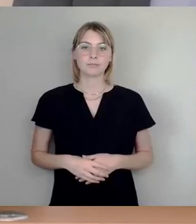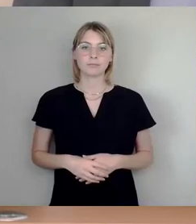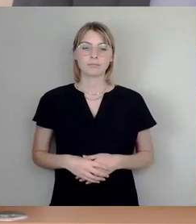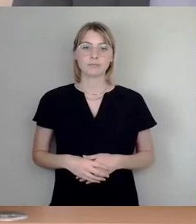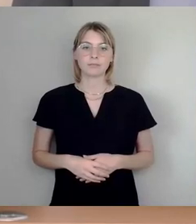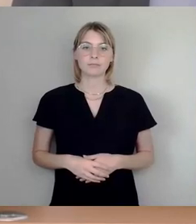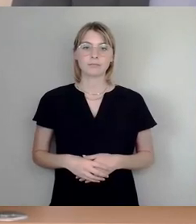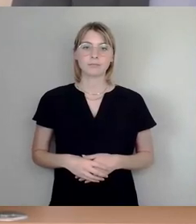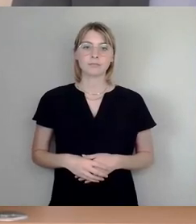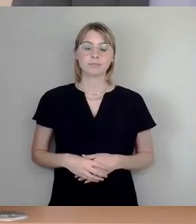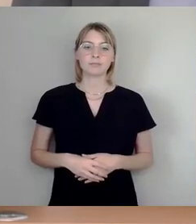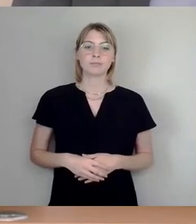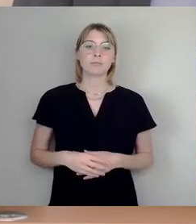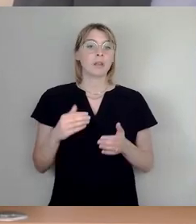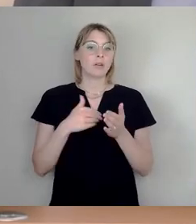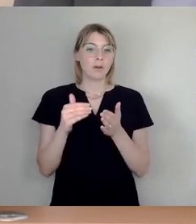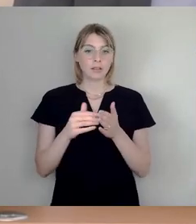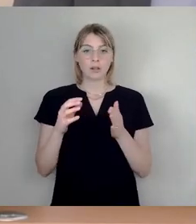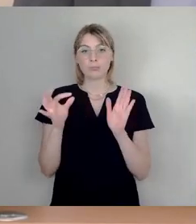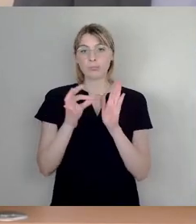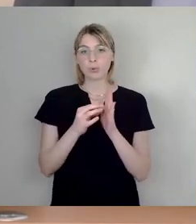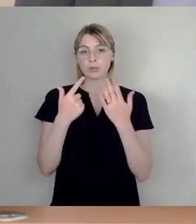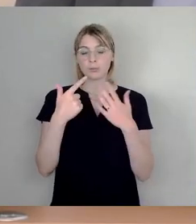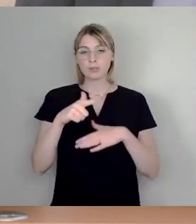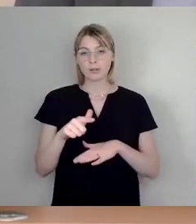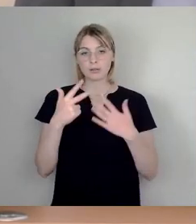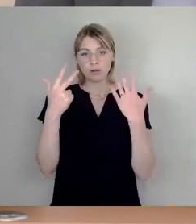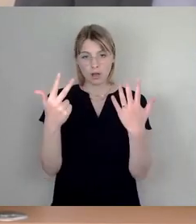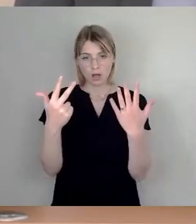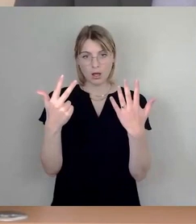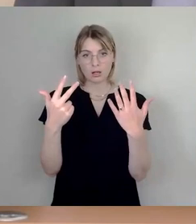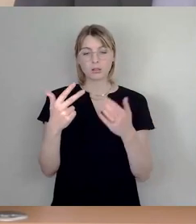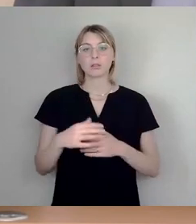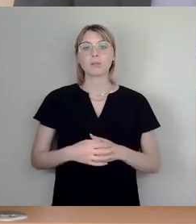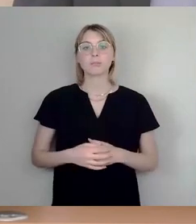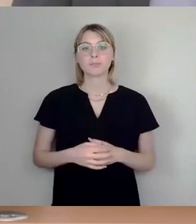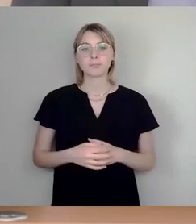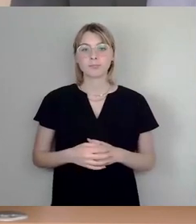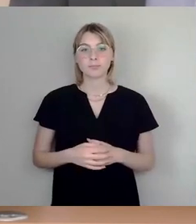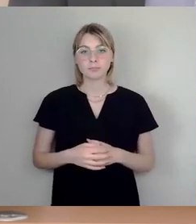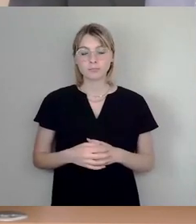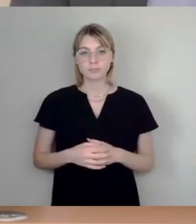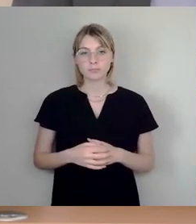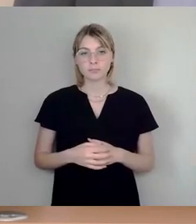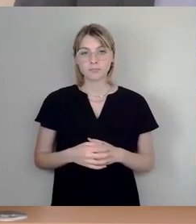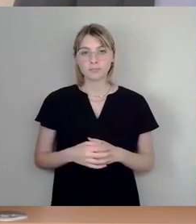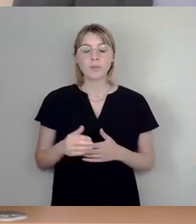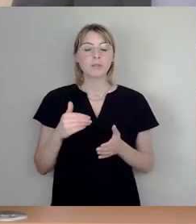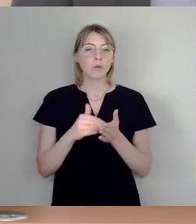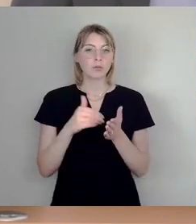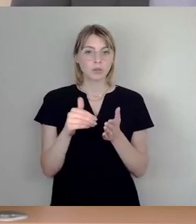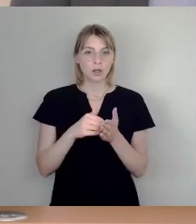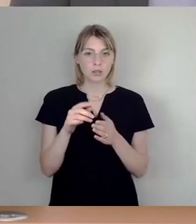27.8, Fortschreibung des Beter-Konzepts 25.20